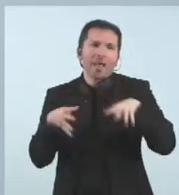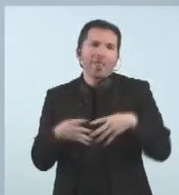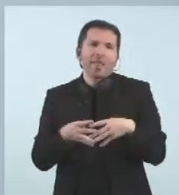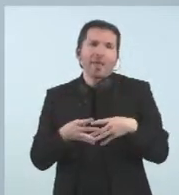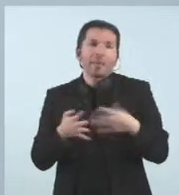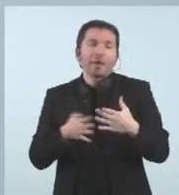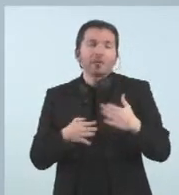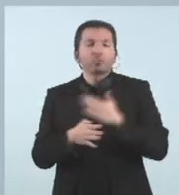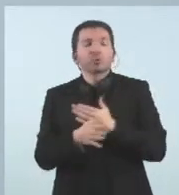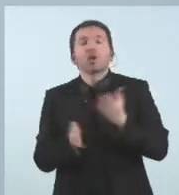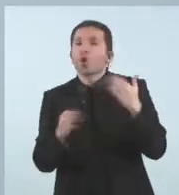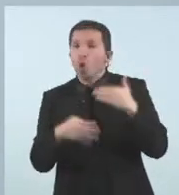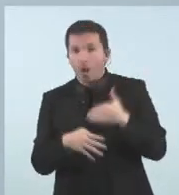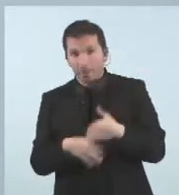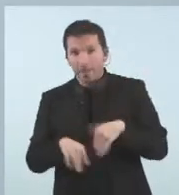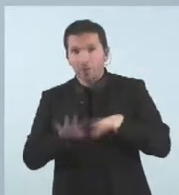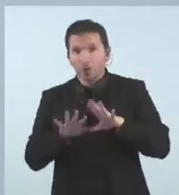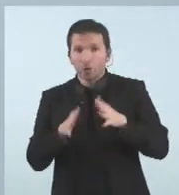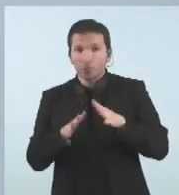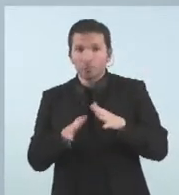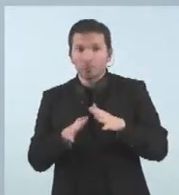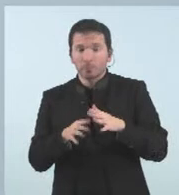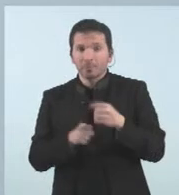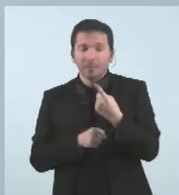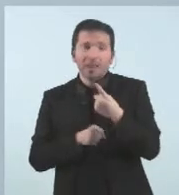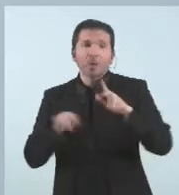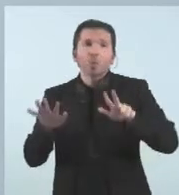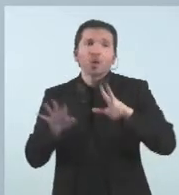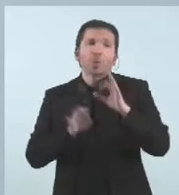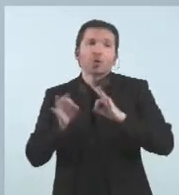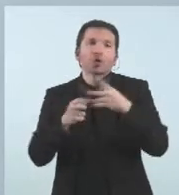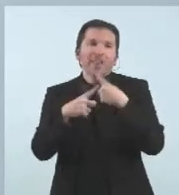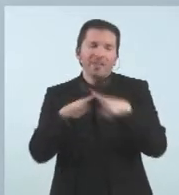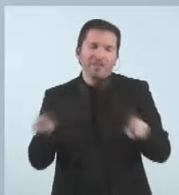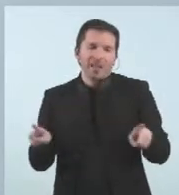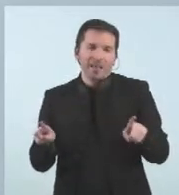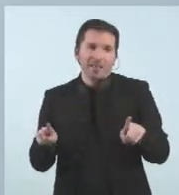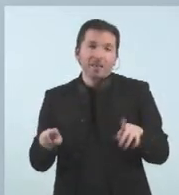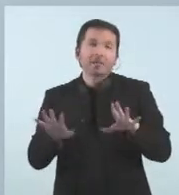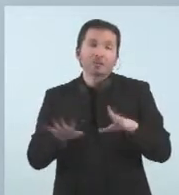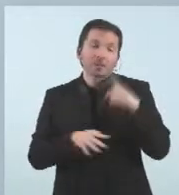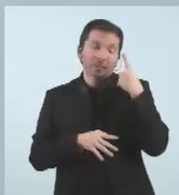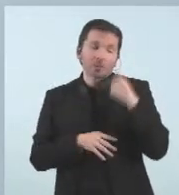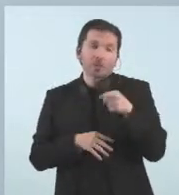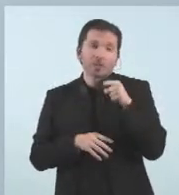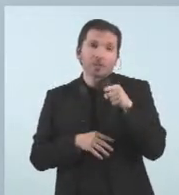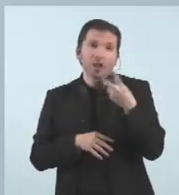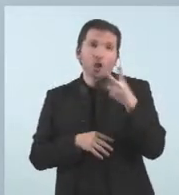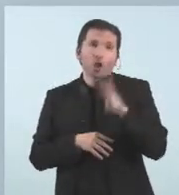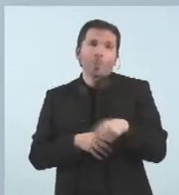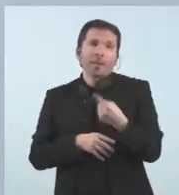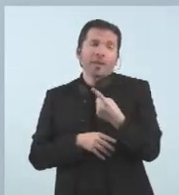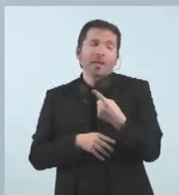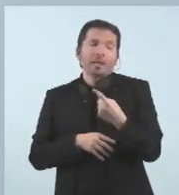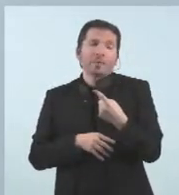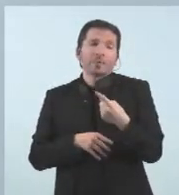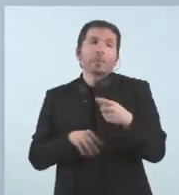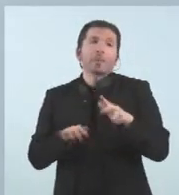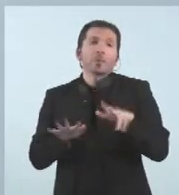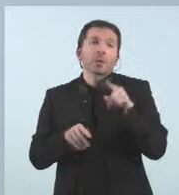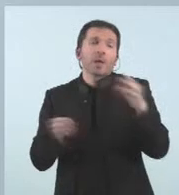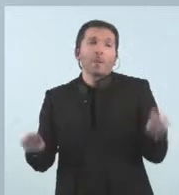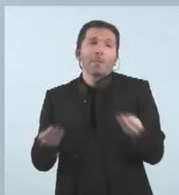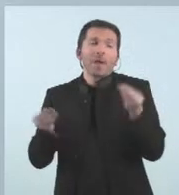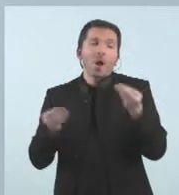però cal destacar que l'hivern 19 va ser el millor hivern des que et registrem aquesta